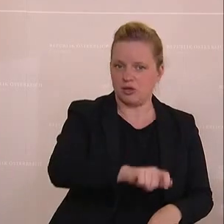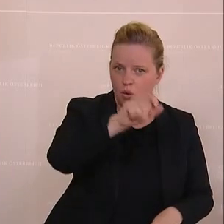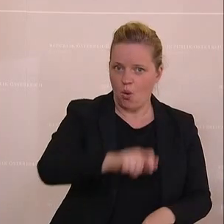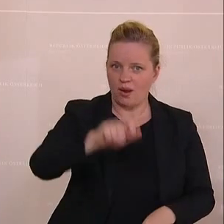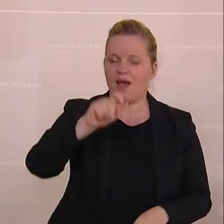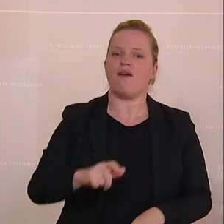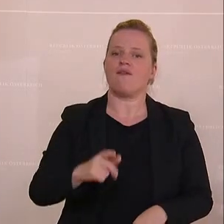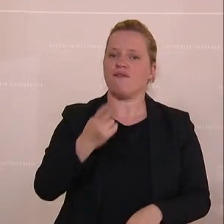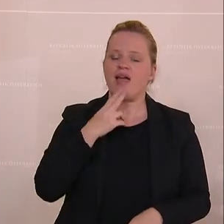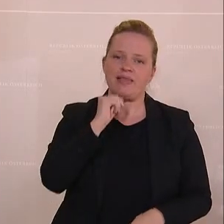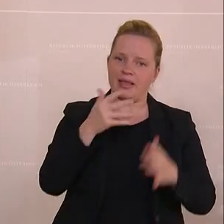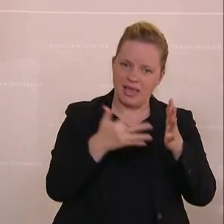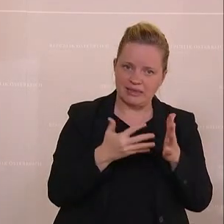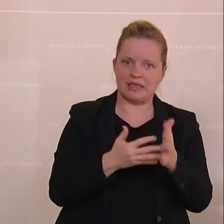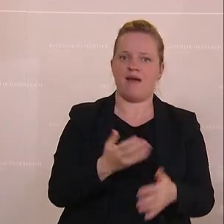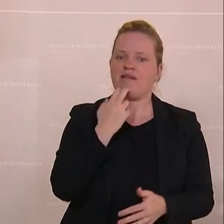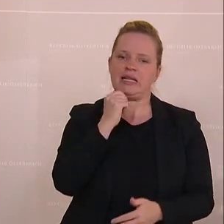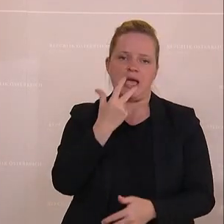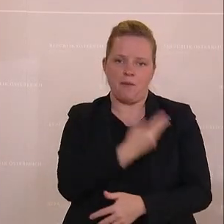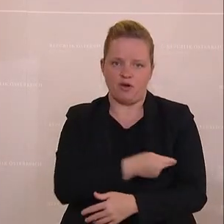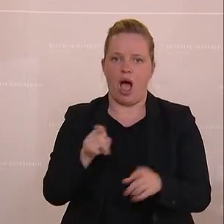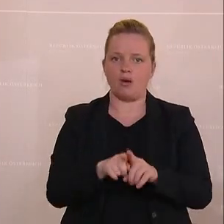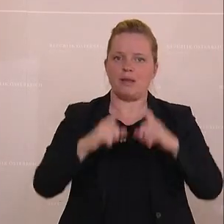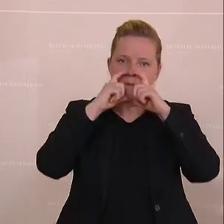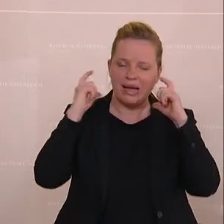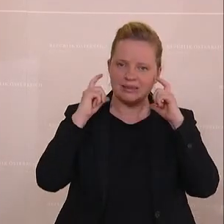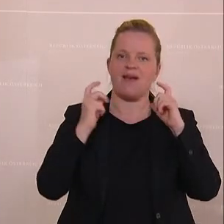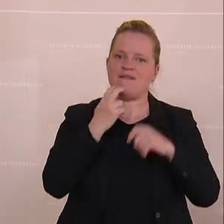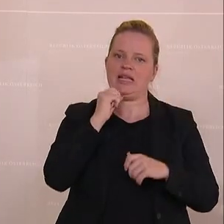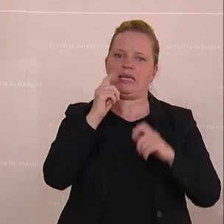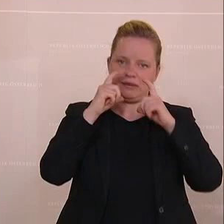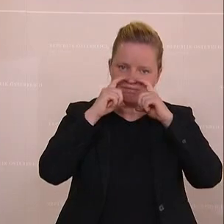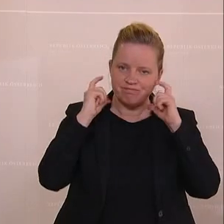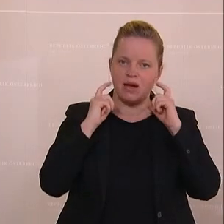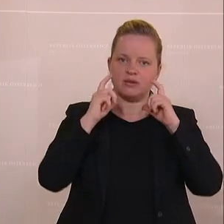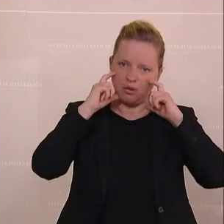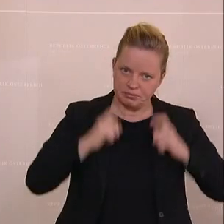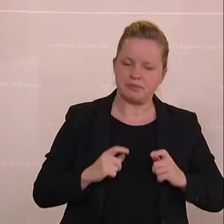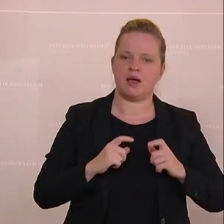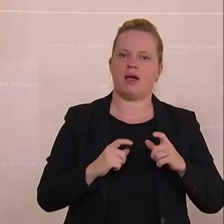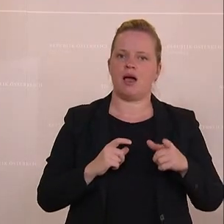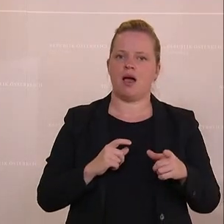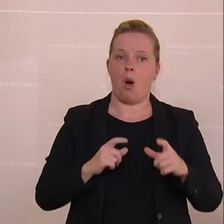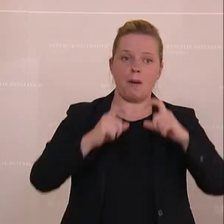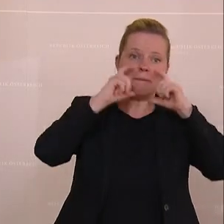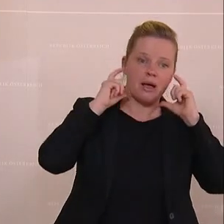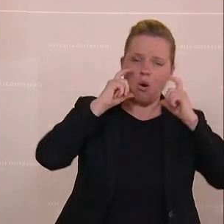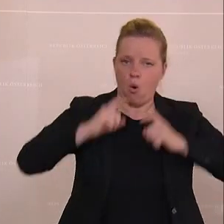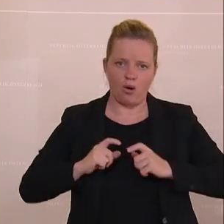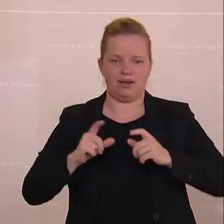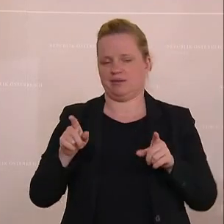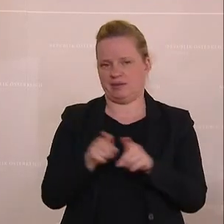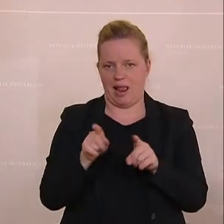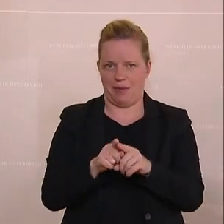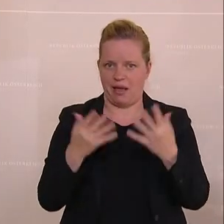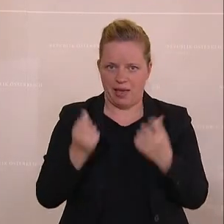sich eben nicht testen, nicht impfen lassen wollen und die auch keine Maske tragen wollen. Weil diese Masken genauso wenig bringen, wie wenn sie ohne Maske gehen. Und wenn sie es von den